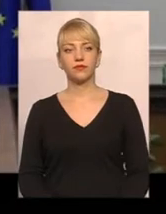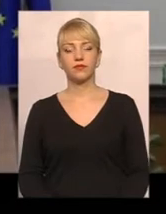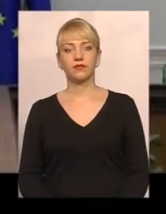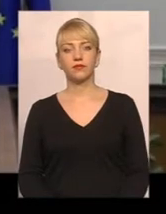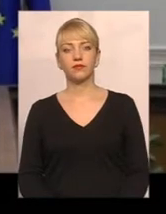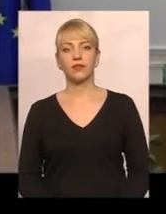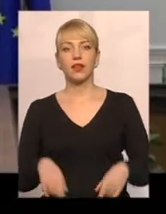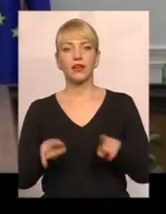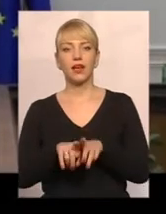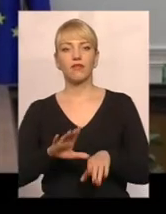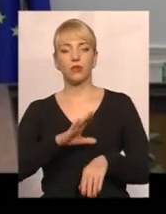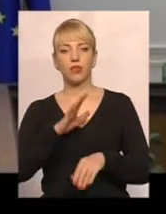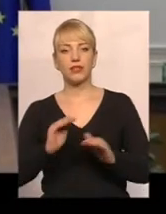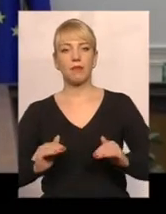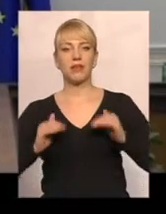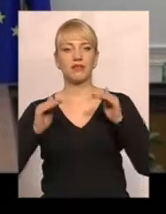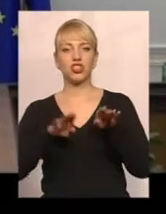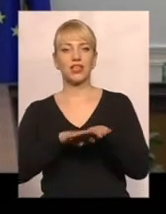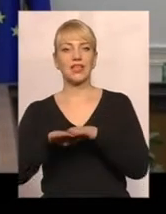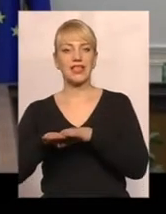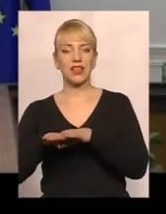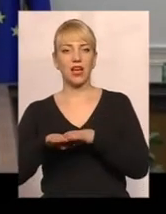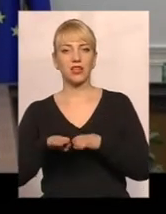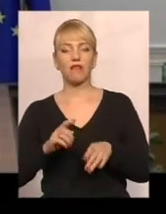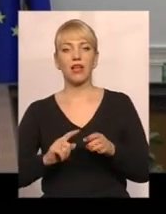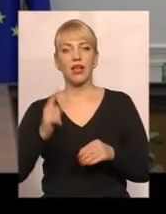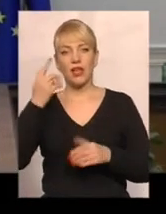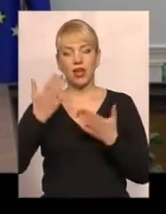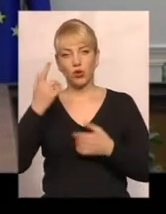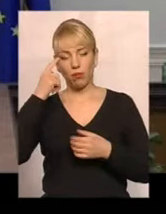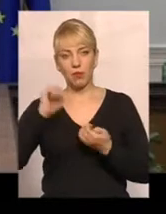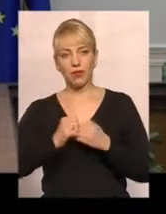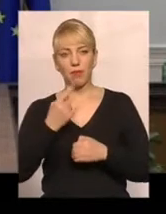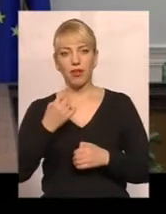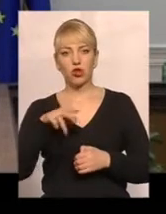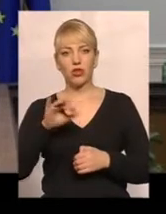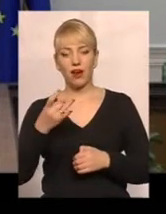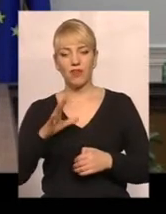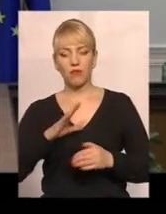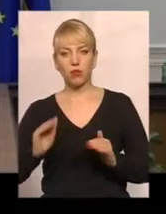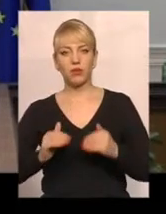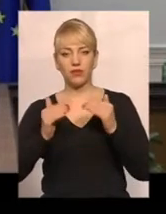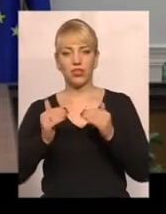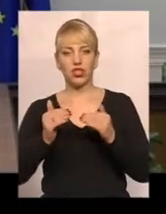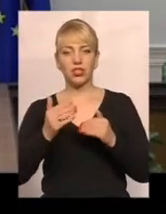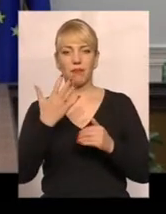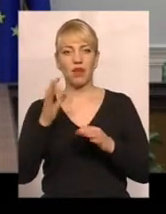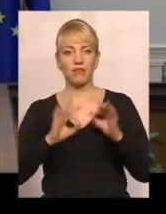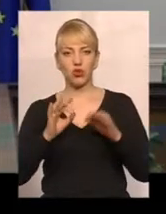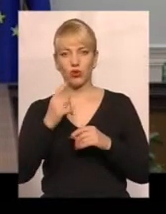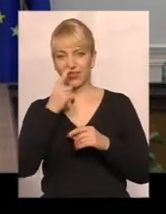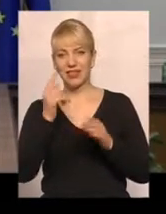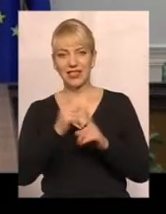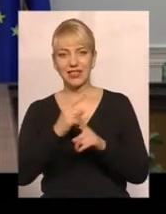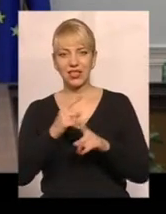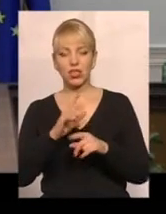Так відбувалося підвищення стандартів. Якщо ви пам'ятаєте, з 1 травня відбулось підвищення на 5 відсотків, потім ми прийняли рішення про те, що з